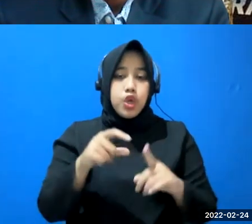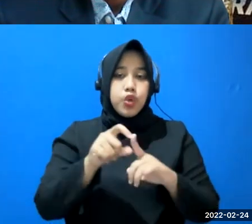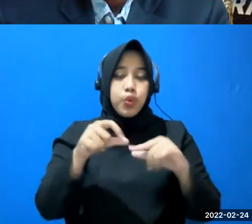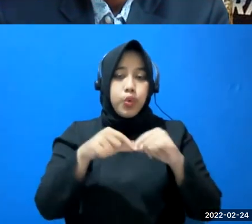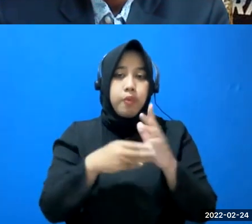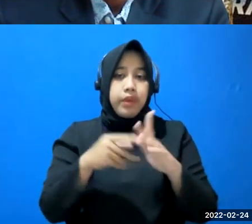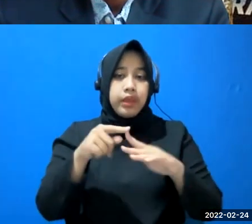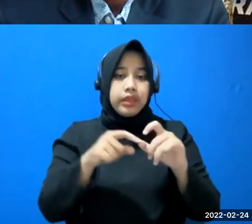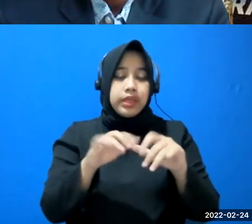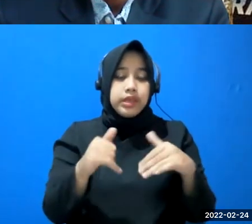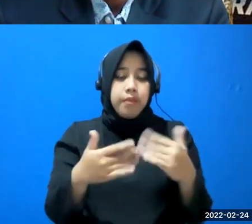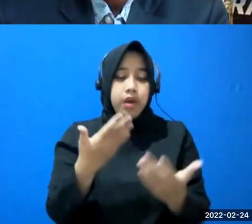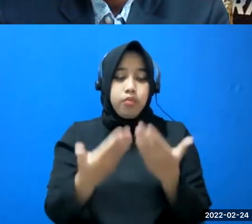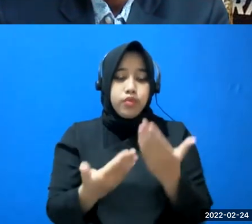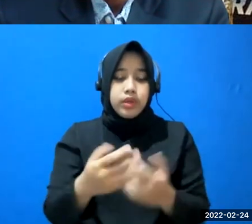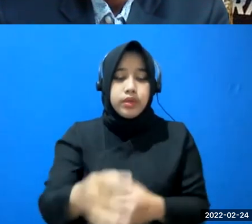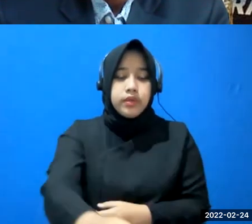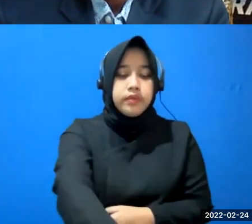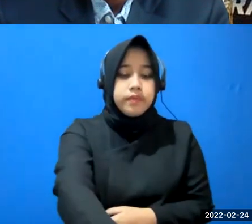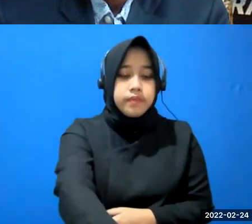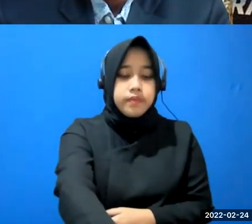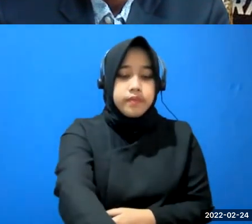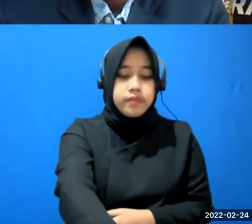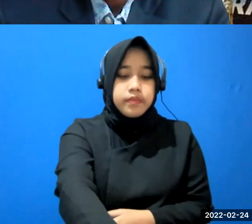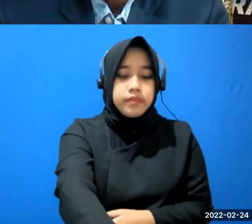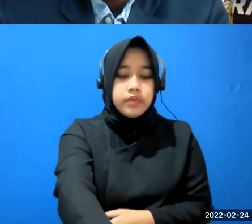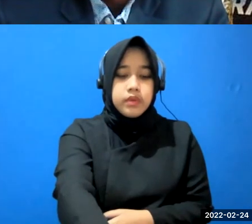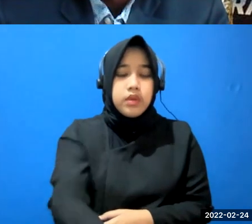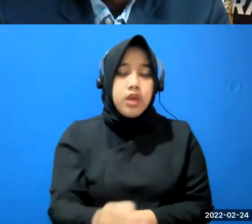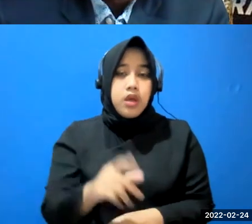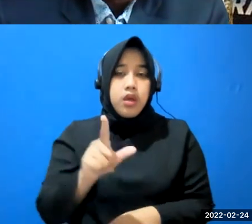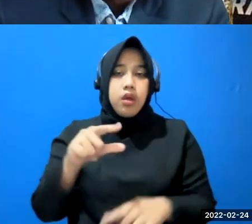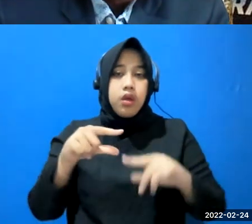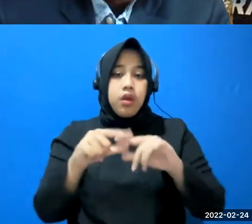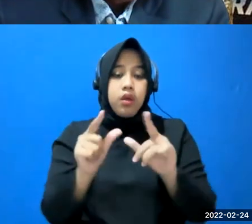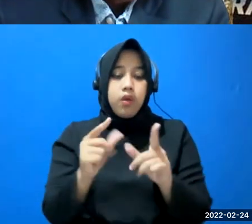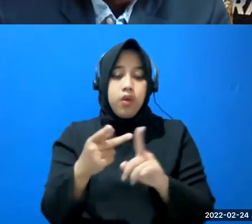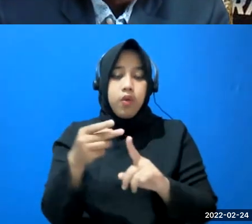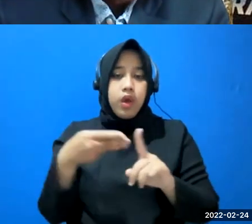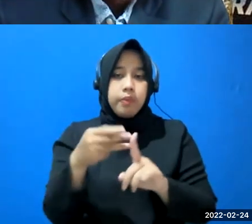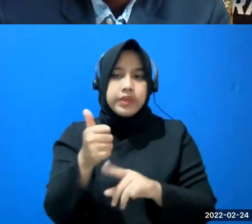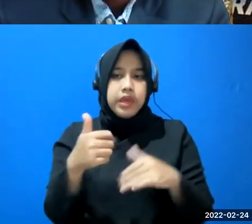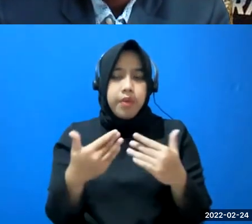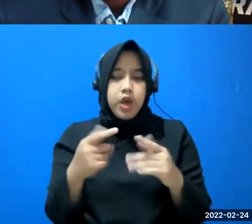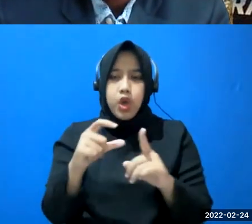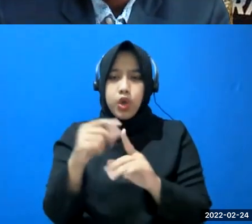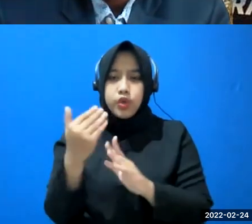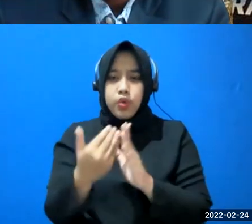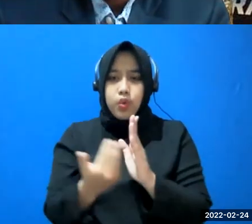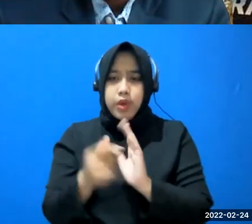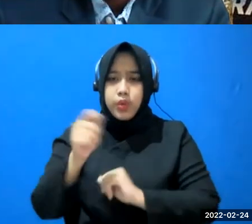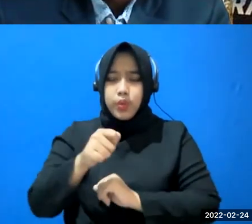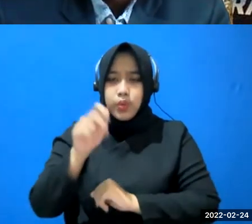bahwa mungkin lawyer-lawyer ini atau law hub bisa juga atau tadi apa yang satu lagi dokumen hukum